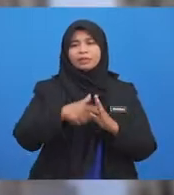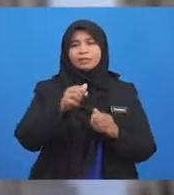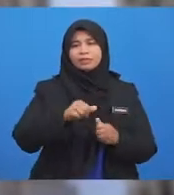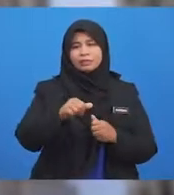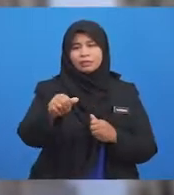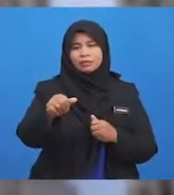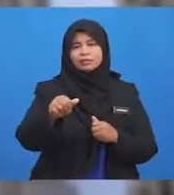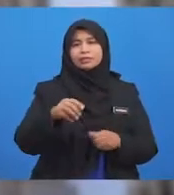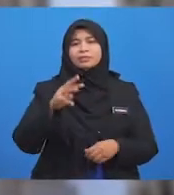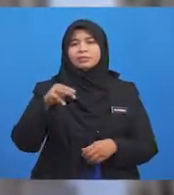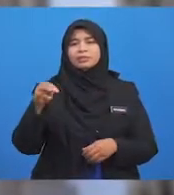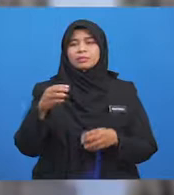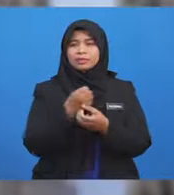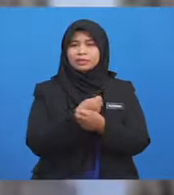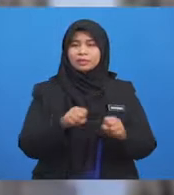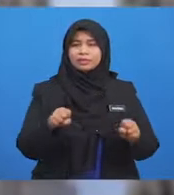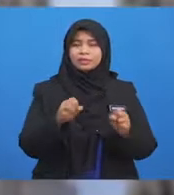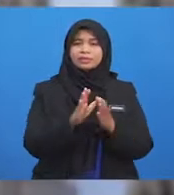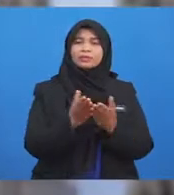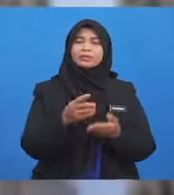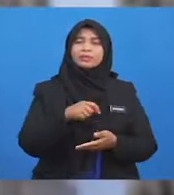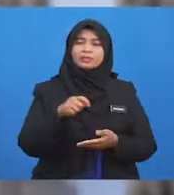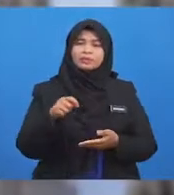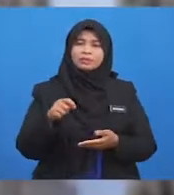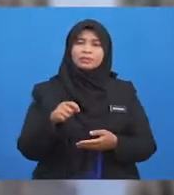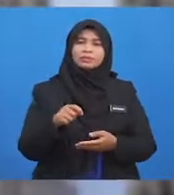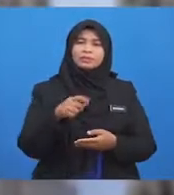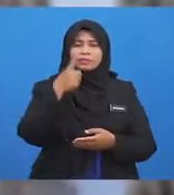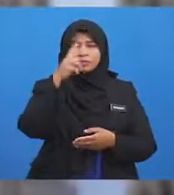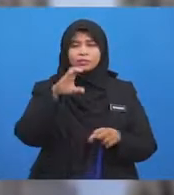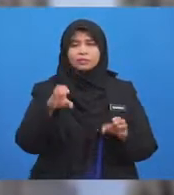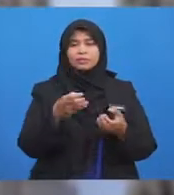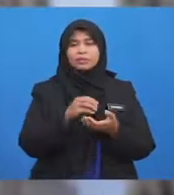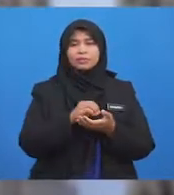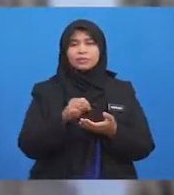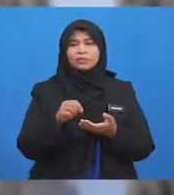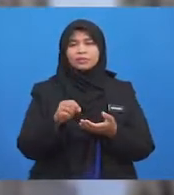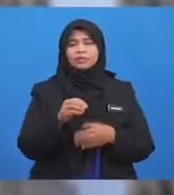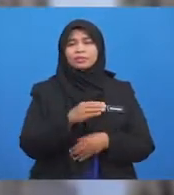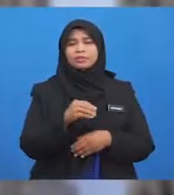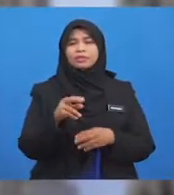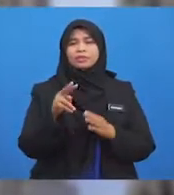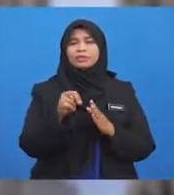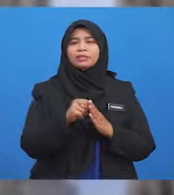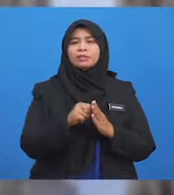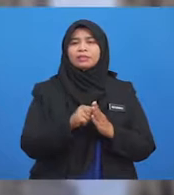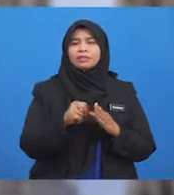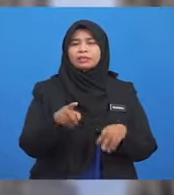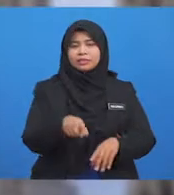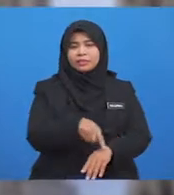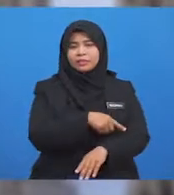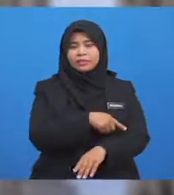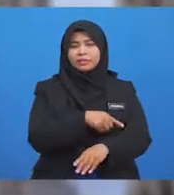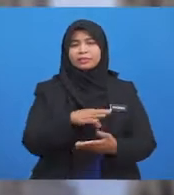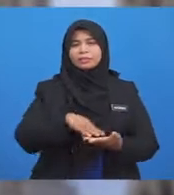-murid sediakan dahulu buku tulis dan pen untuk membuat catatan dan nota sepanjang pembelajaran